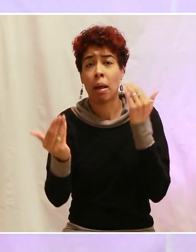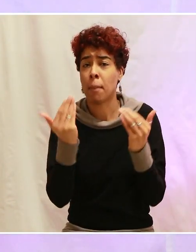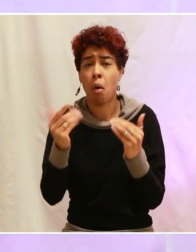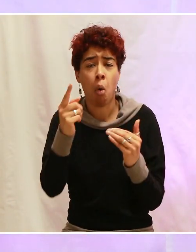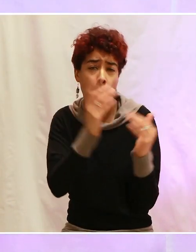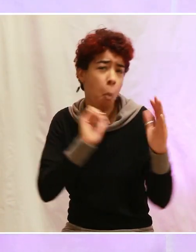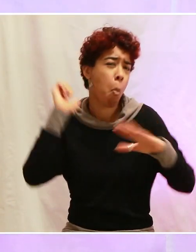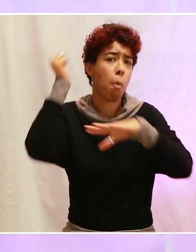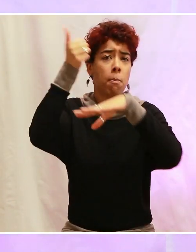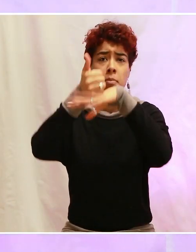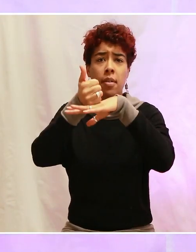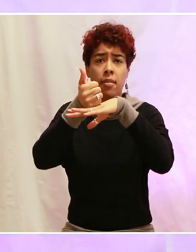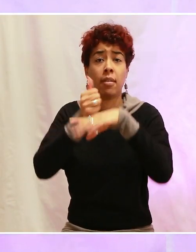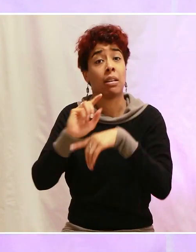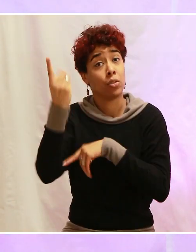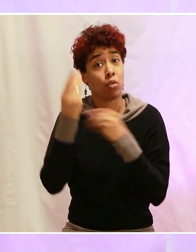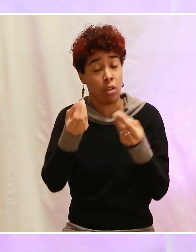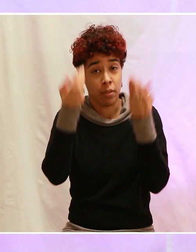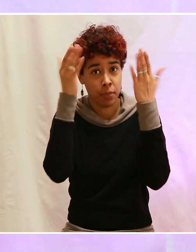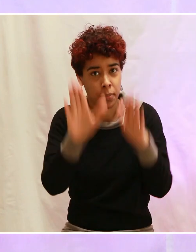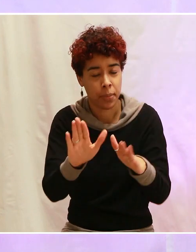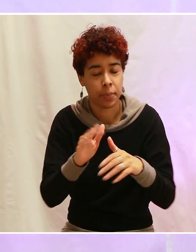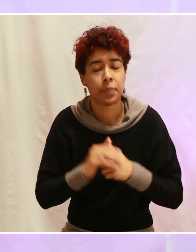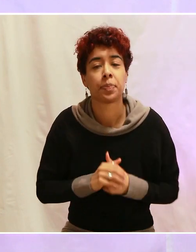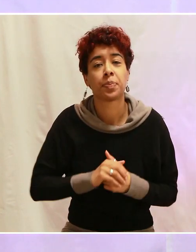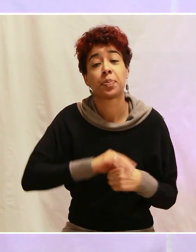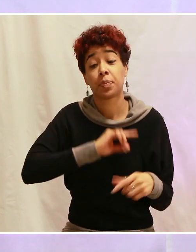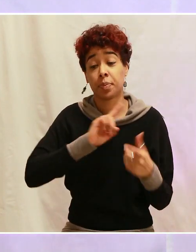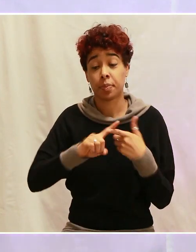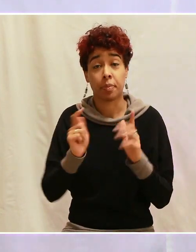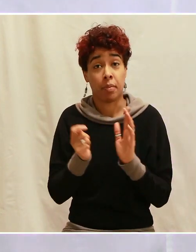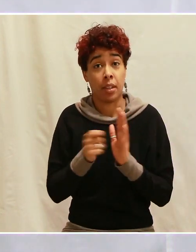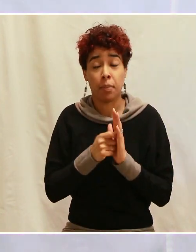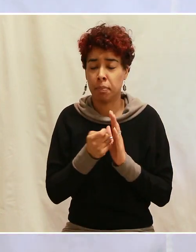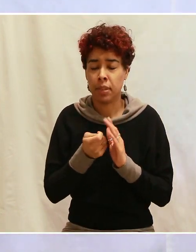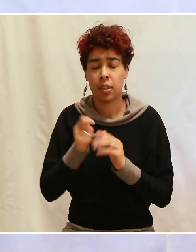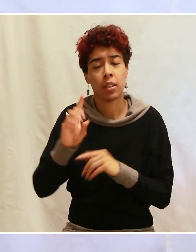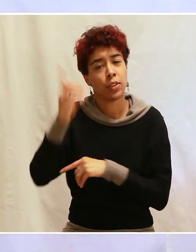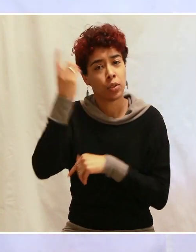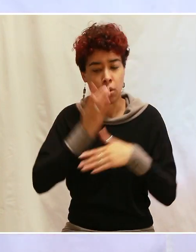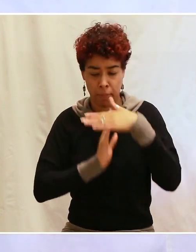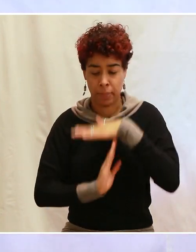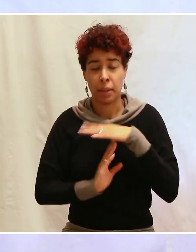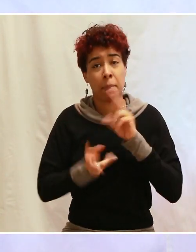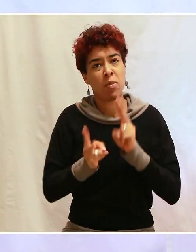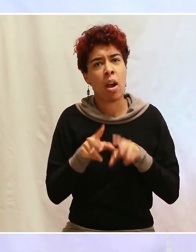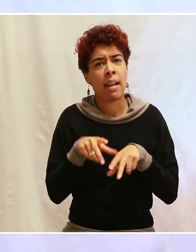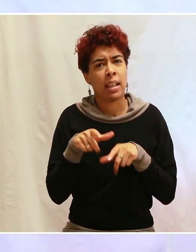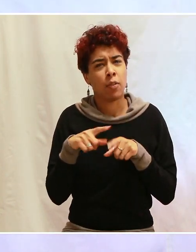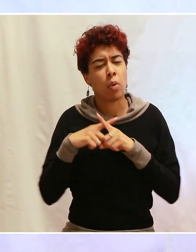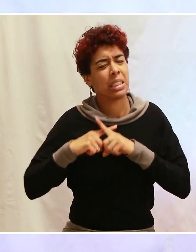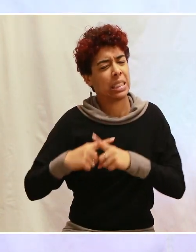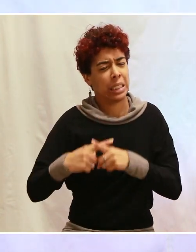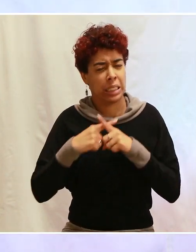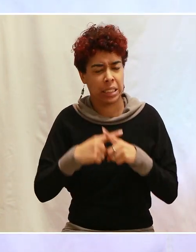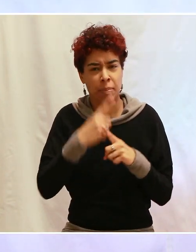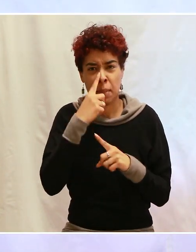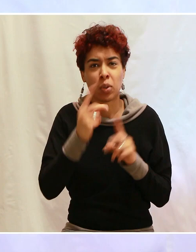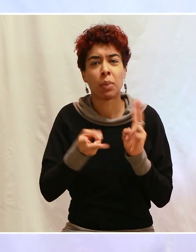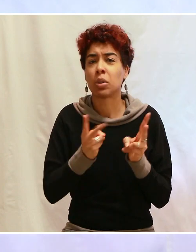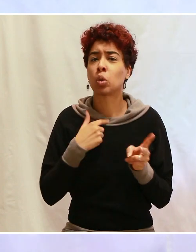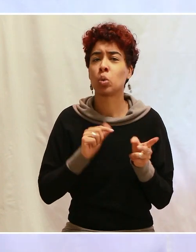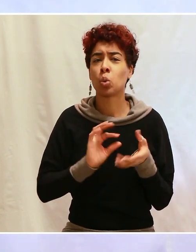Dieu va les bénir. Deuxième point, c'est que quand on se soumet à Dieu, il y a une part de résistance. Et parfois on l'oublie. On croit que tout est